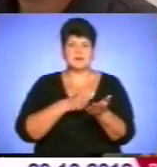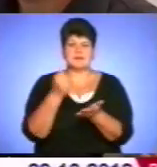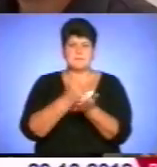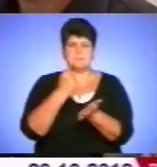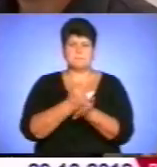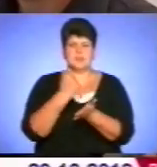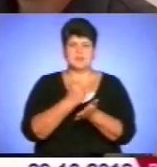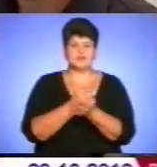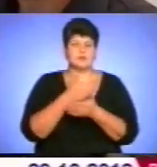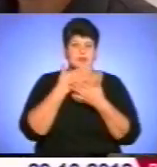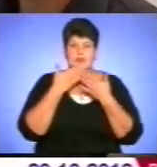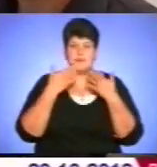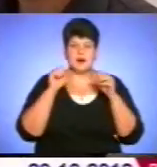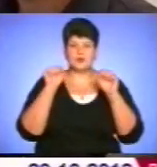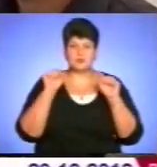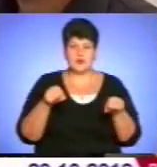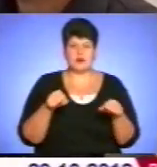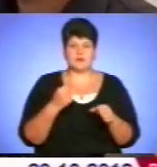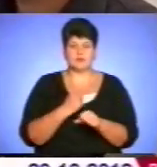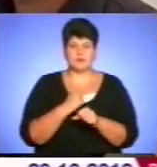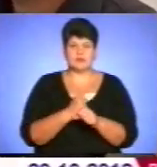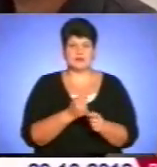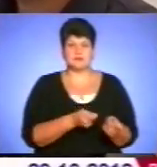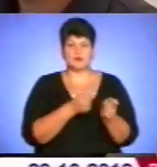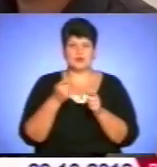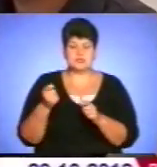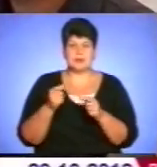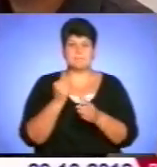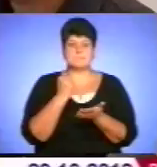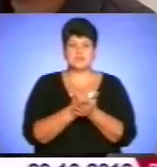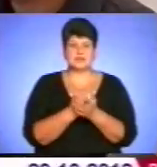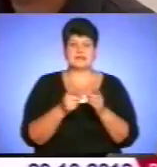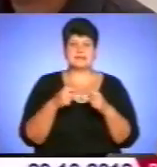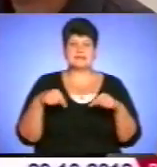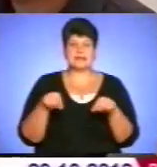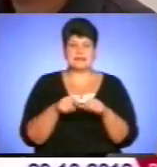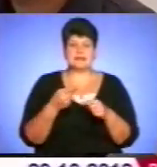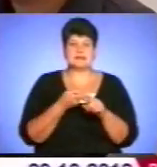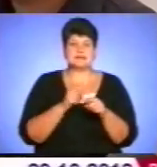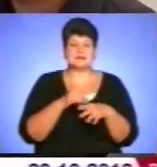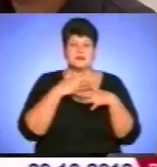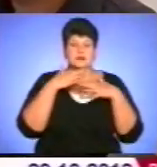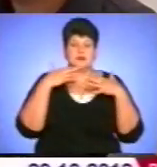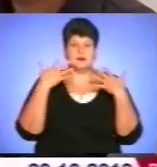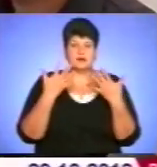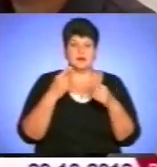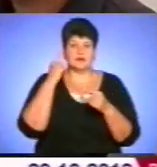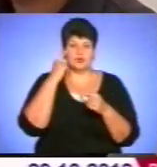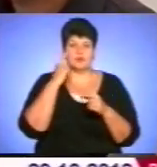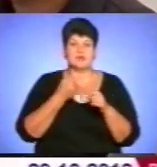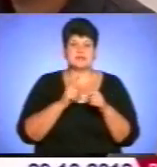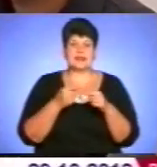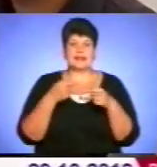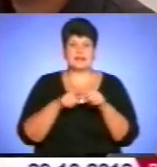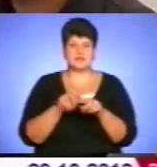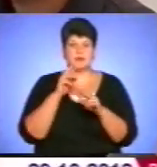тобто, що вони не мали би права вивозити ті початки із дільниць. Тобто, це все масово відбувається. Я надіюся, що це тільки є технічні якісь помилки,